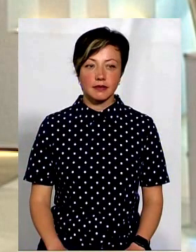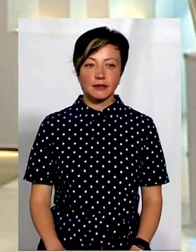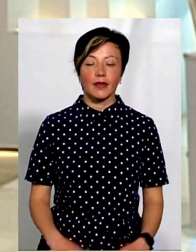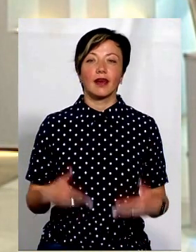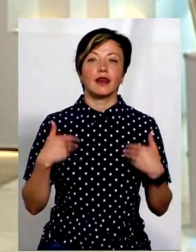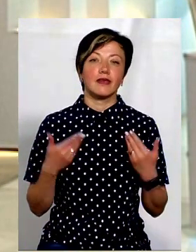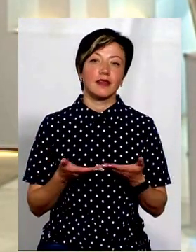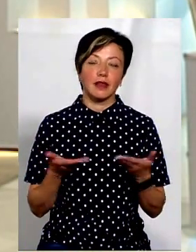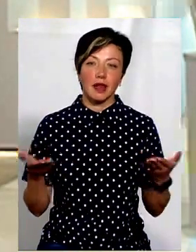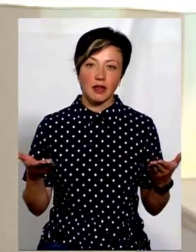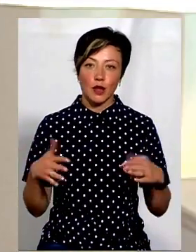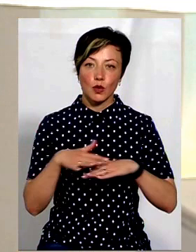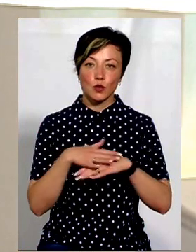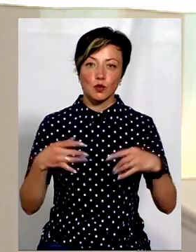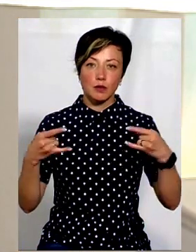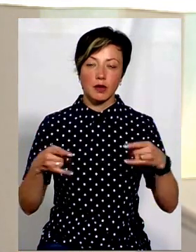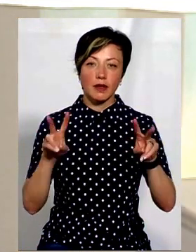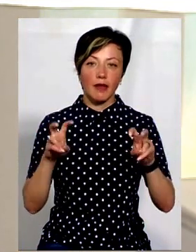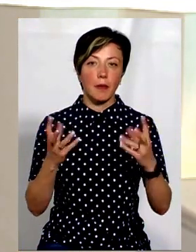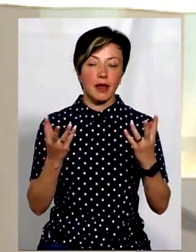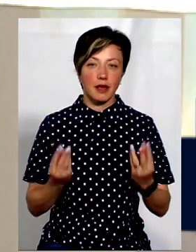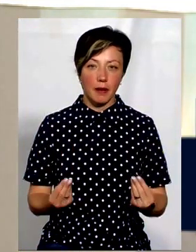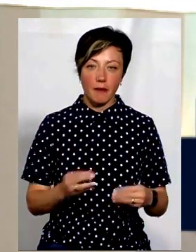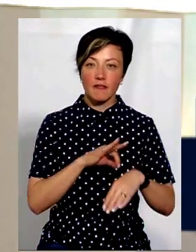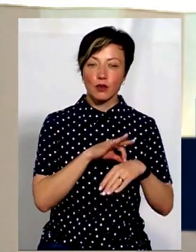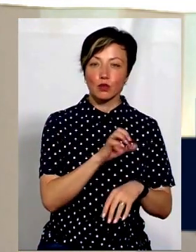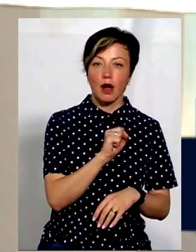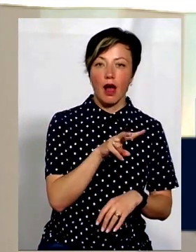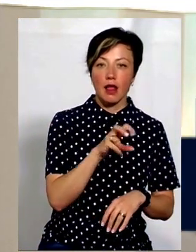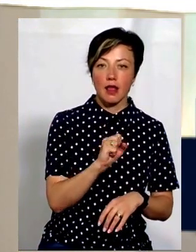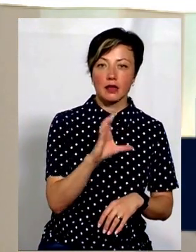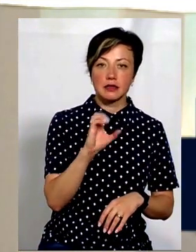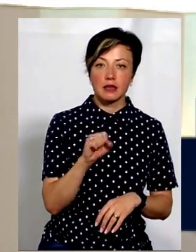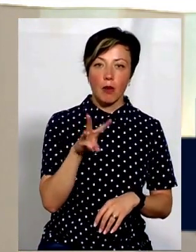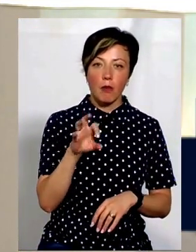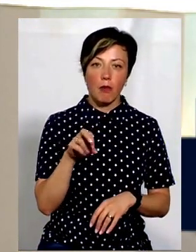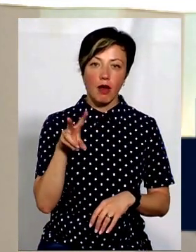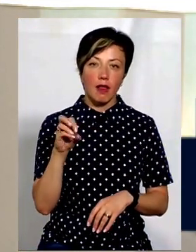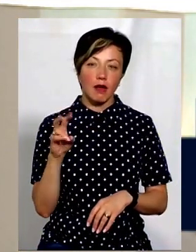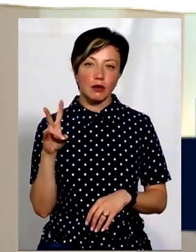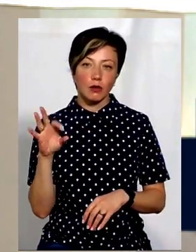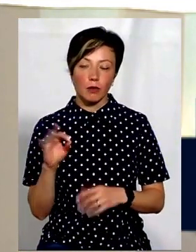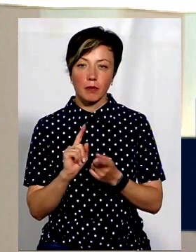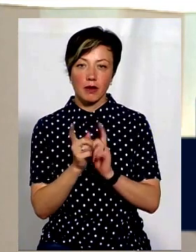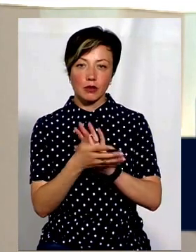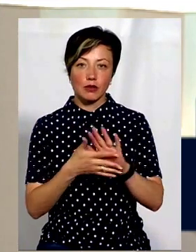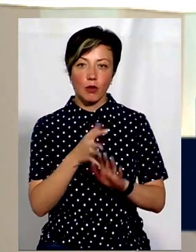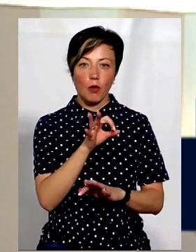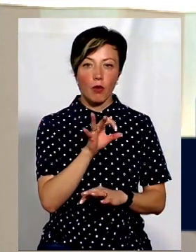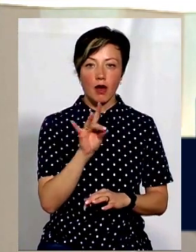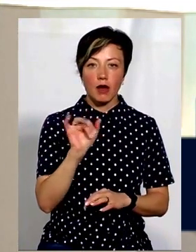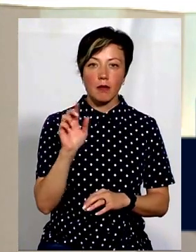Мої вітання! На Суспільному тема дня. Мене звати Алла Самойленко, на жестову мову перекладає Ольга Рибак.